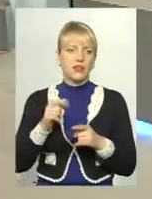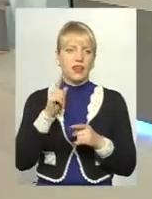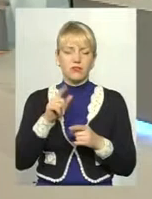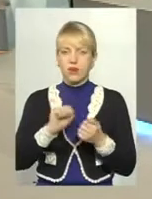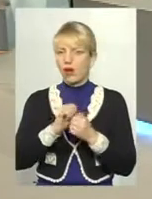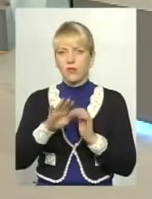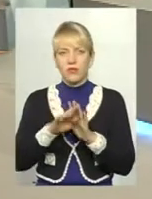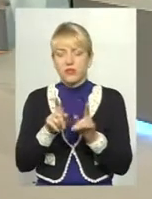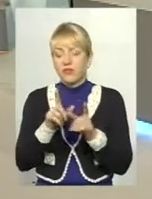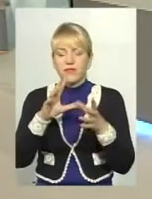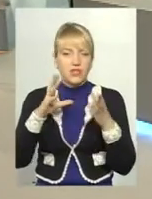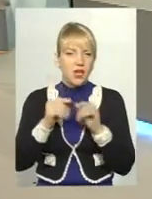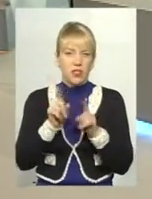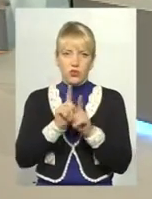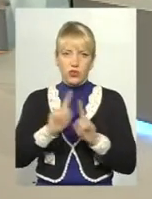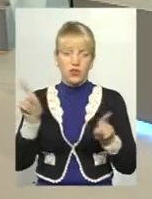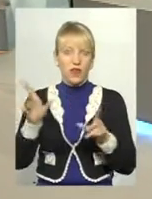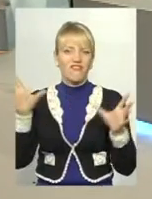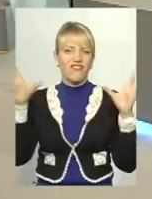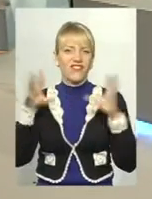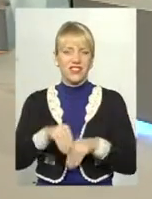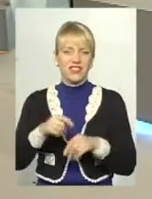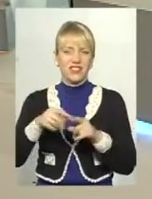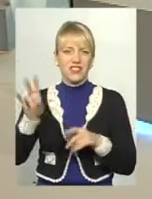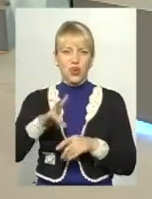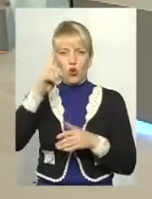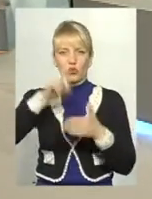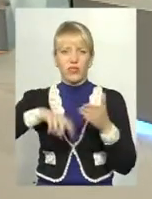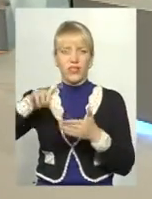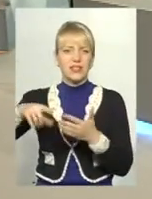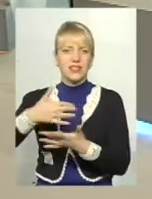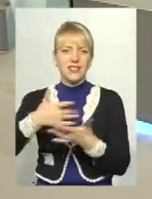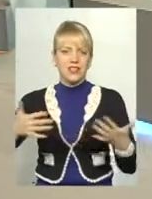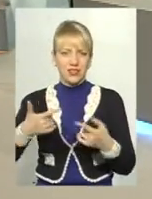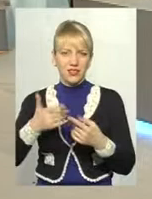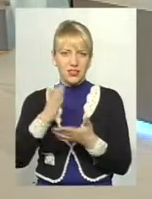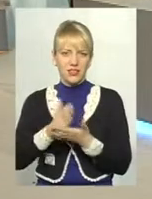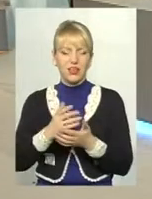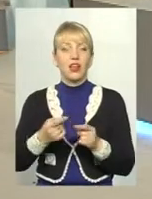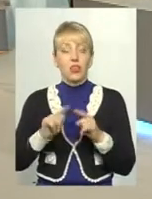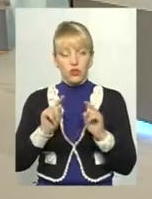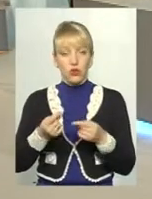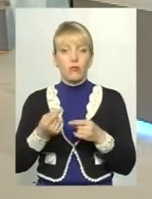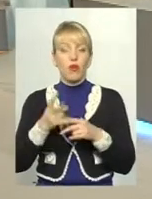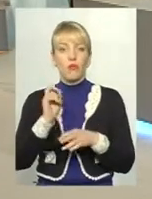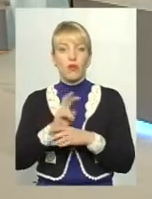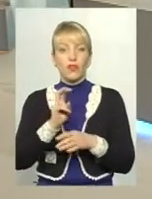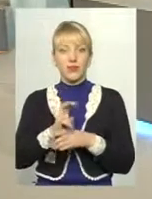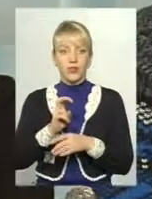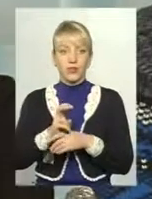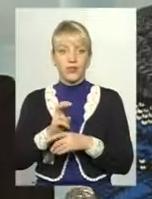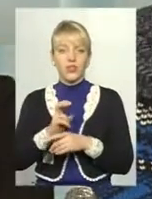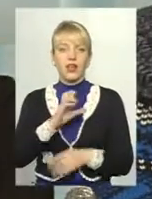камінь взагалі унікальний, там всі конфесії собі вживаються, розвиваються. Тому це, ну, а про відвідування хасидів,